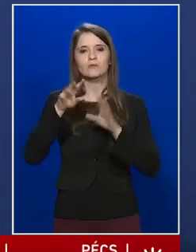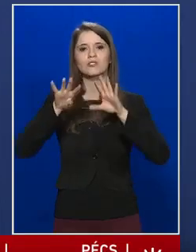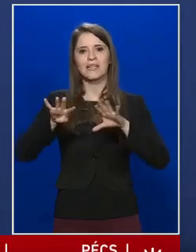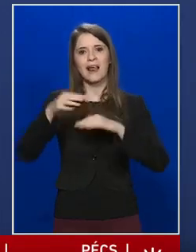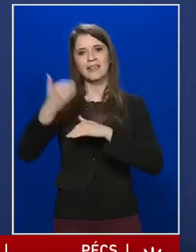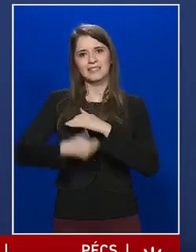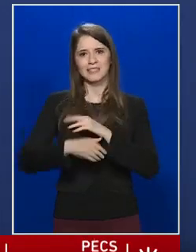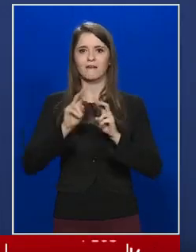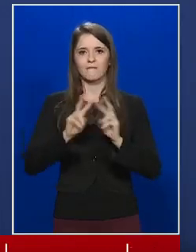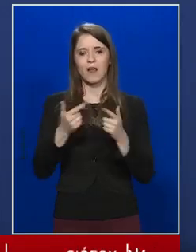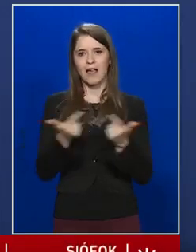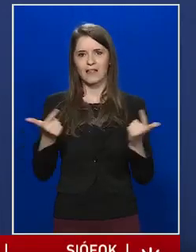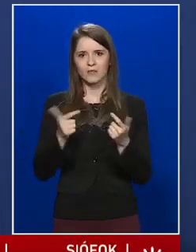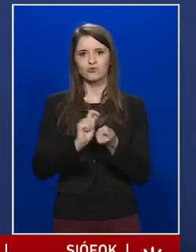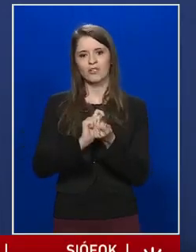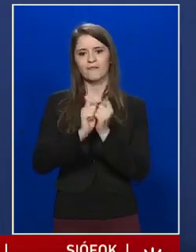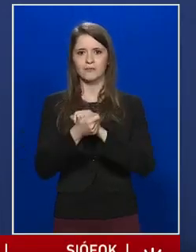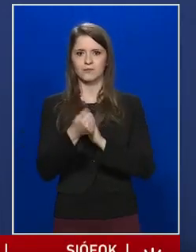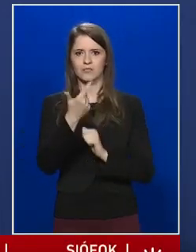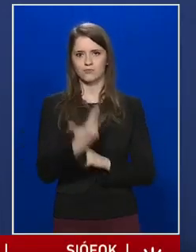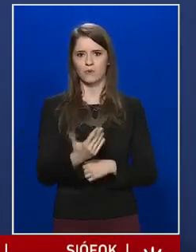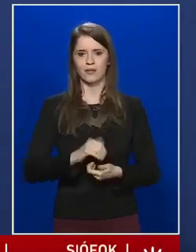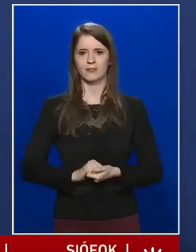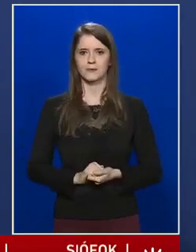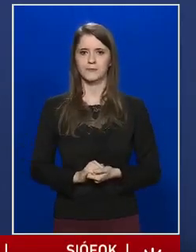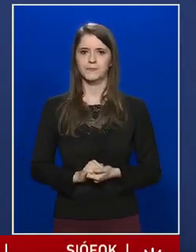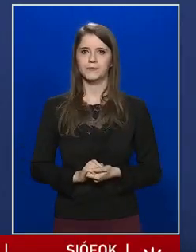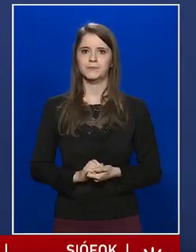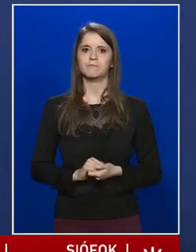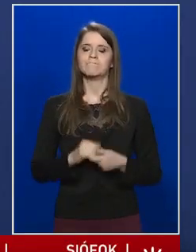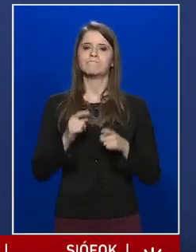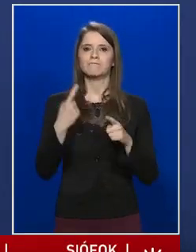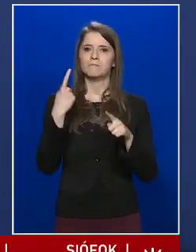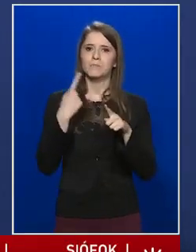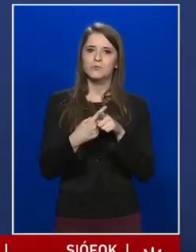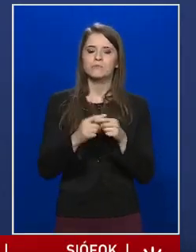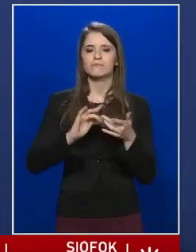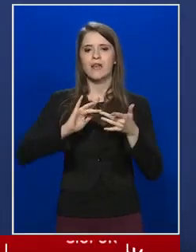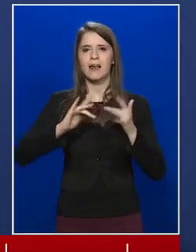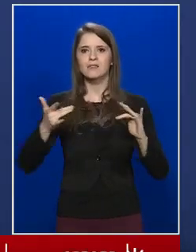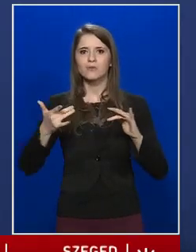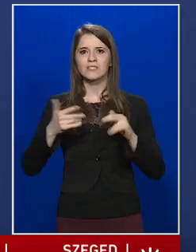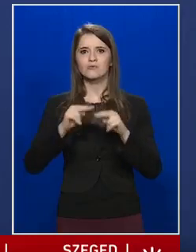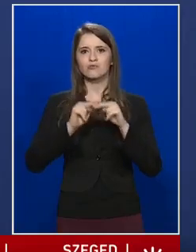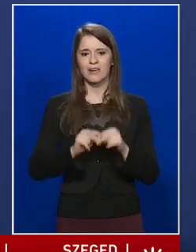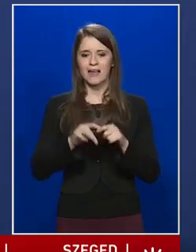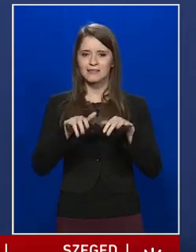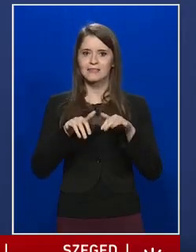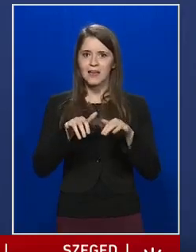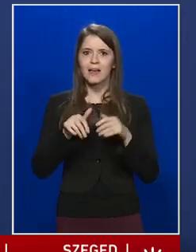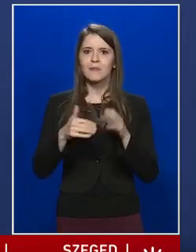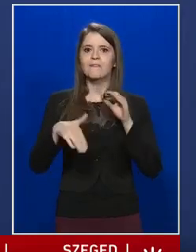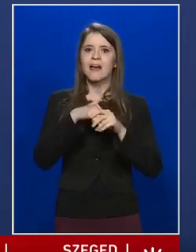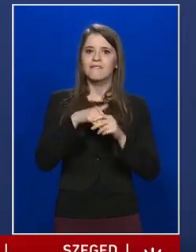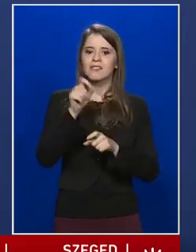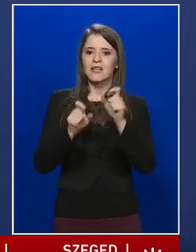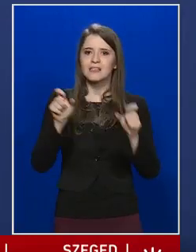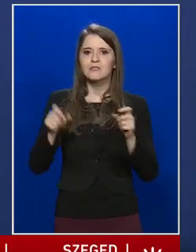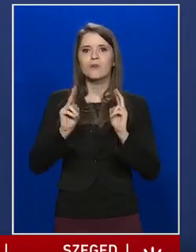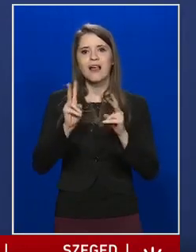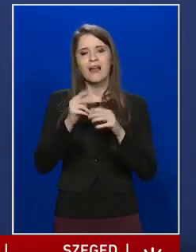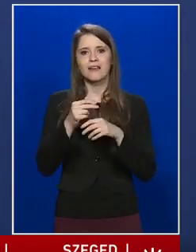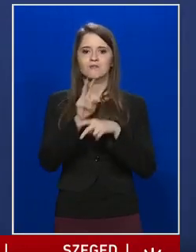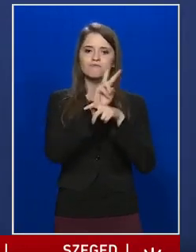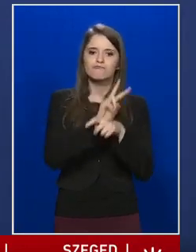-ig van lehetőségük. Mindezek mellett az elektronikus rendszerben a felvételizők figyelemmel követhetik